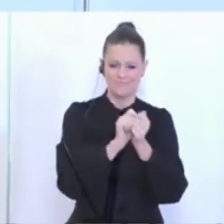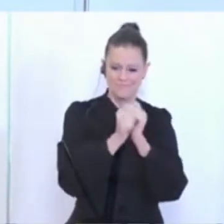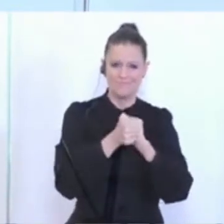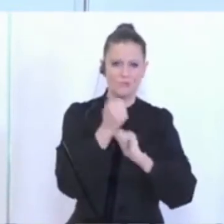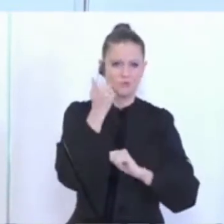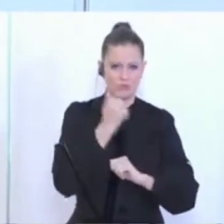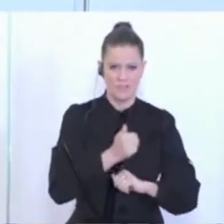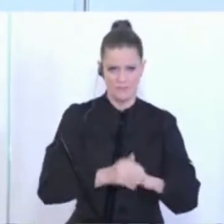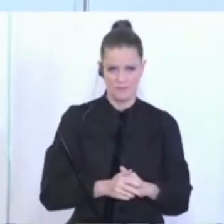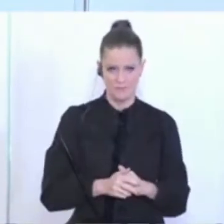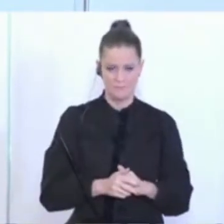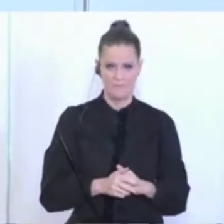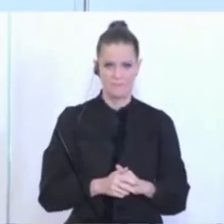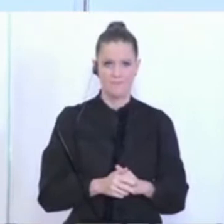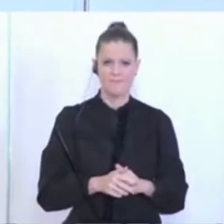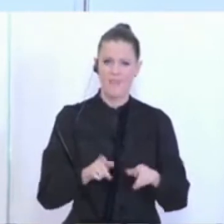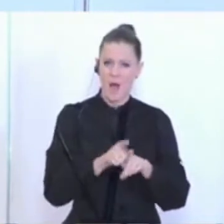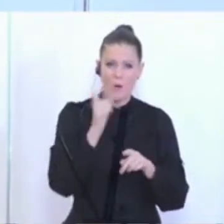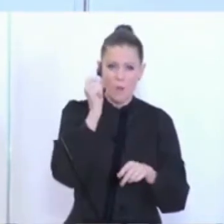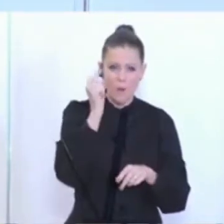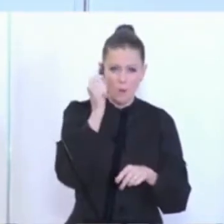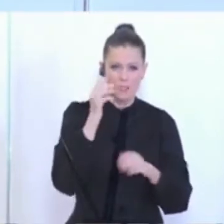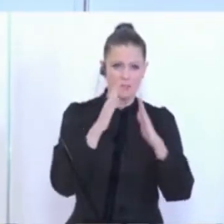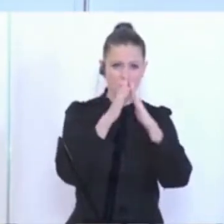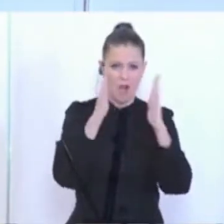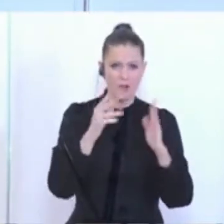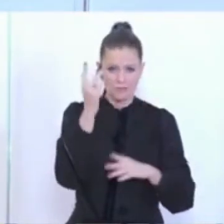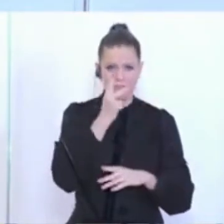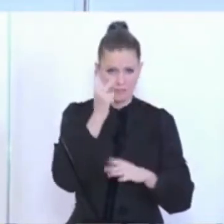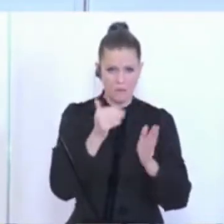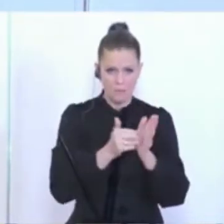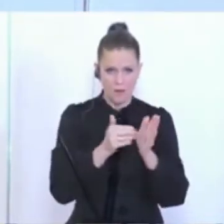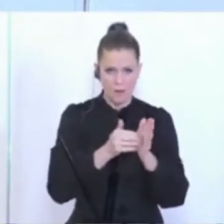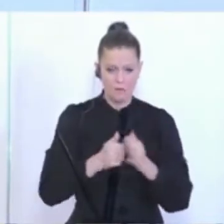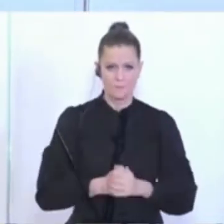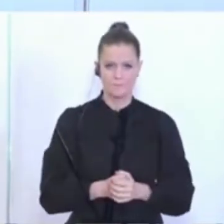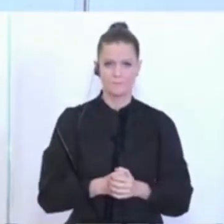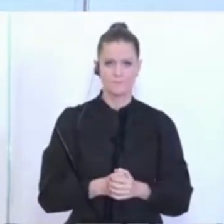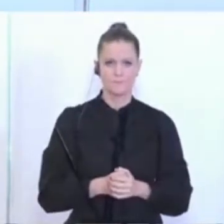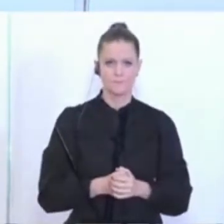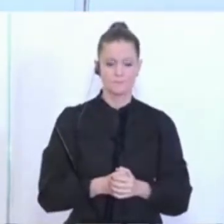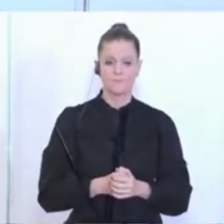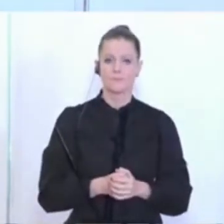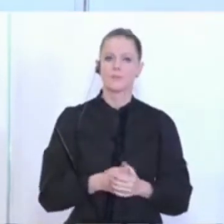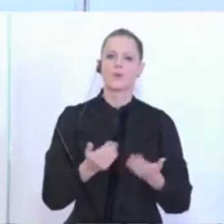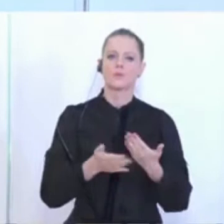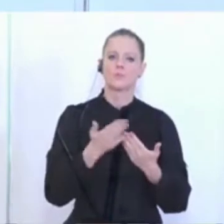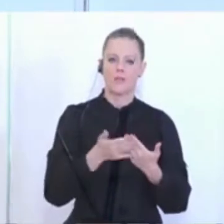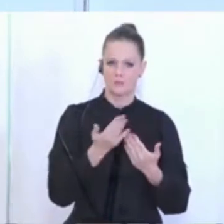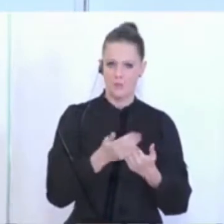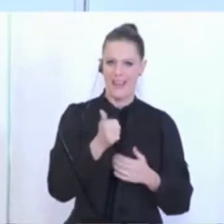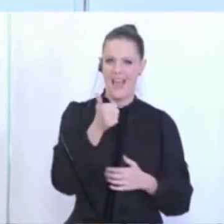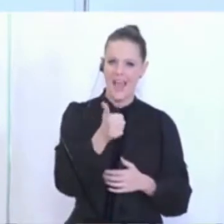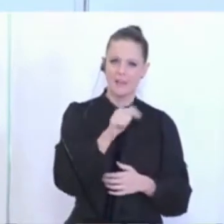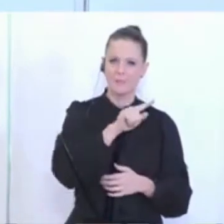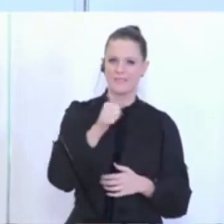nicht unlogisch und also vom Hausverstand her. Wenn richtig ist, dass eineinhalb Meter circa, ein bis eineinhalb